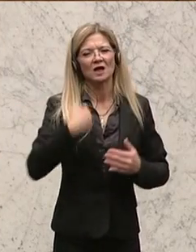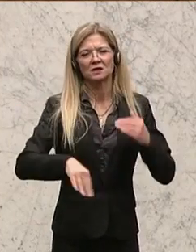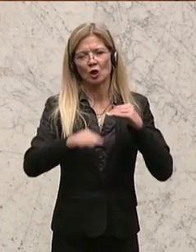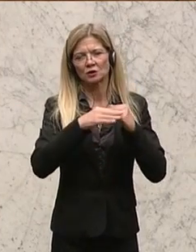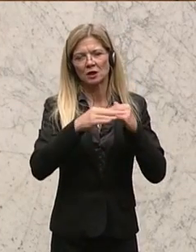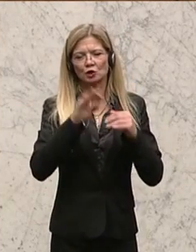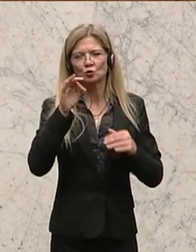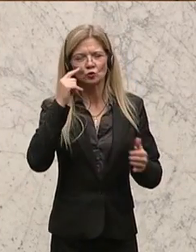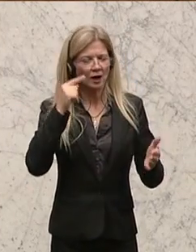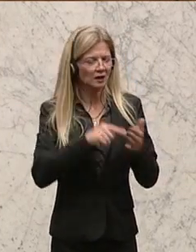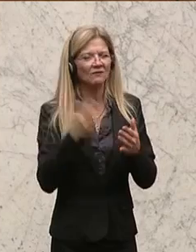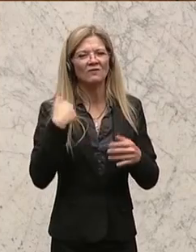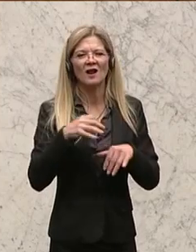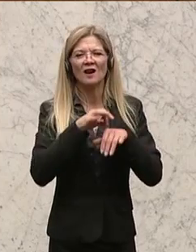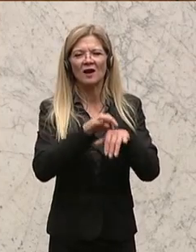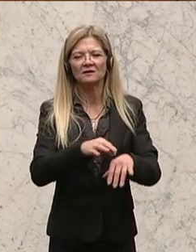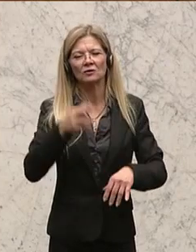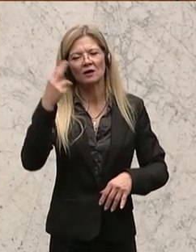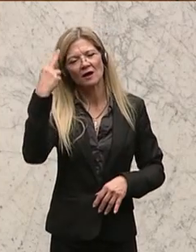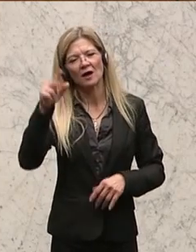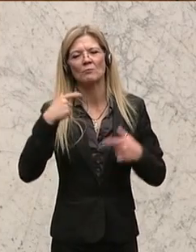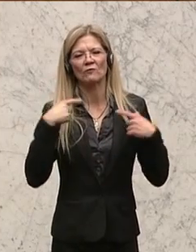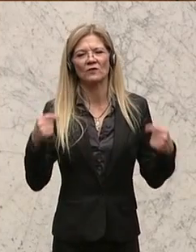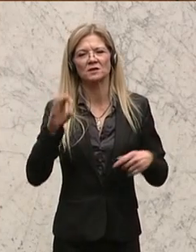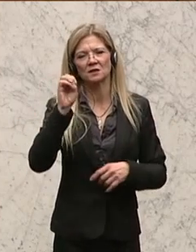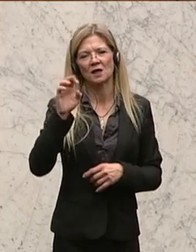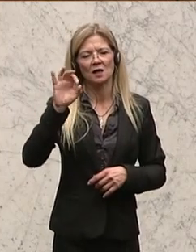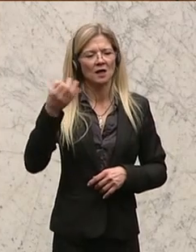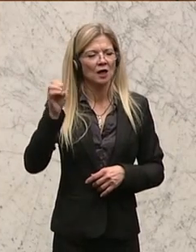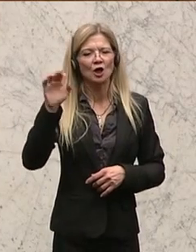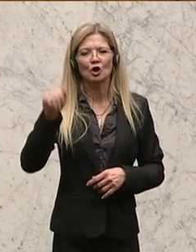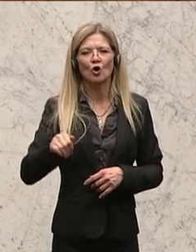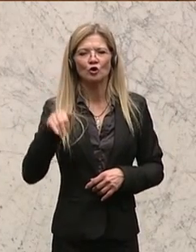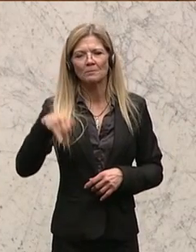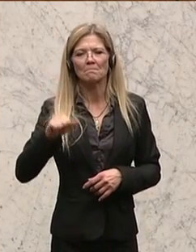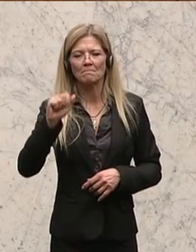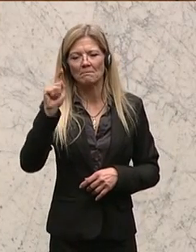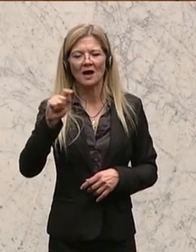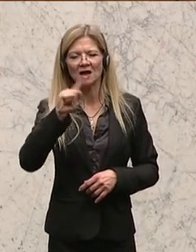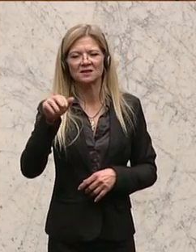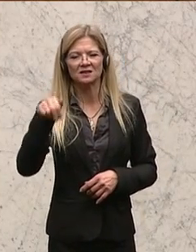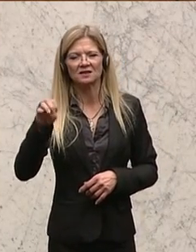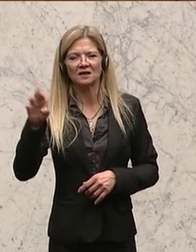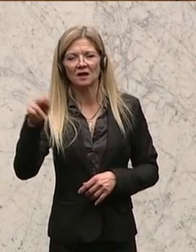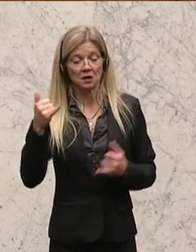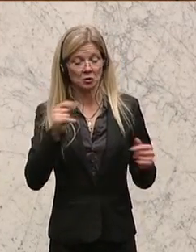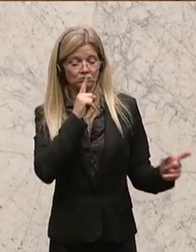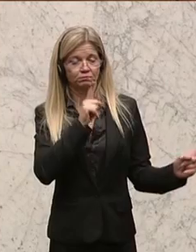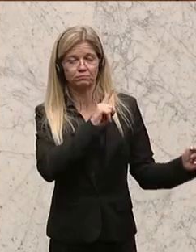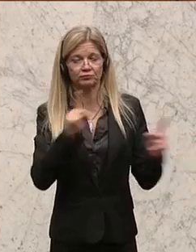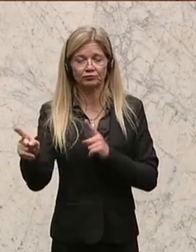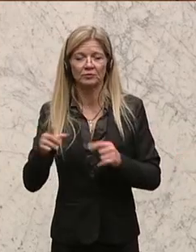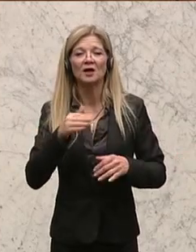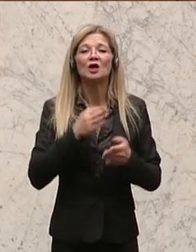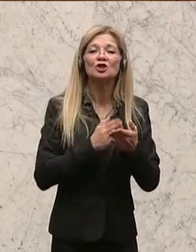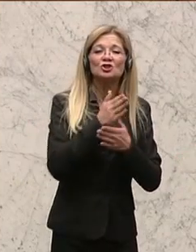Leitung von Professor Egon Matzner. Seither leben wir Stillstand. 40 Jahre. Die Schweiz hat 15 Jahre für eine Veränderung